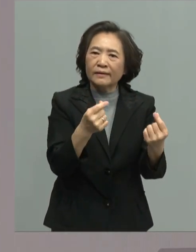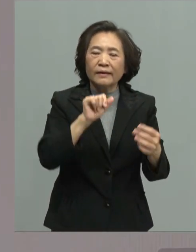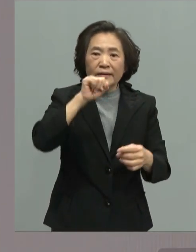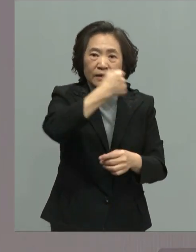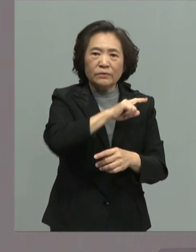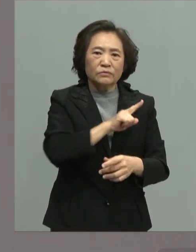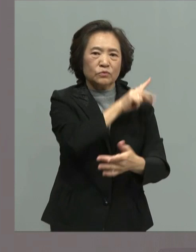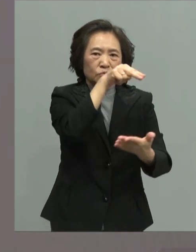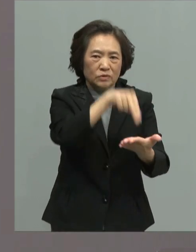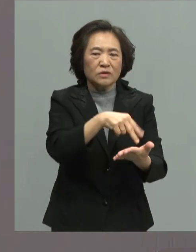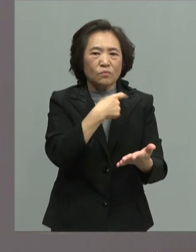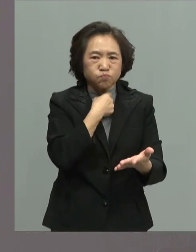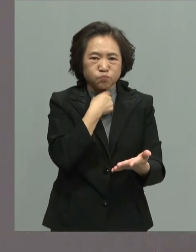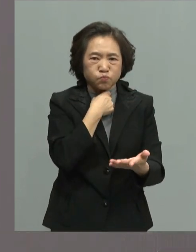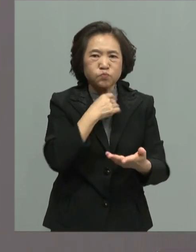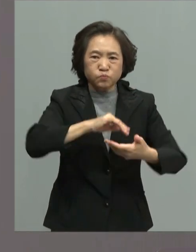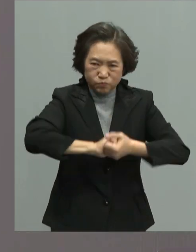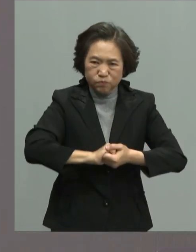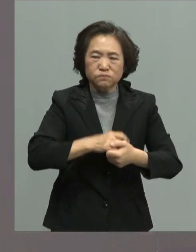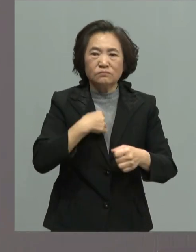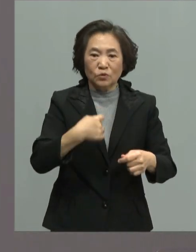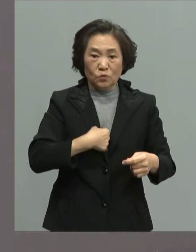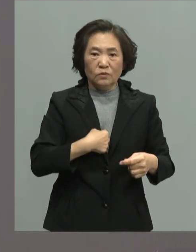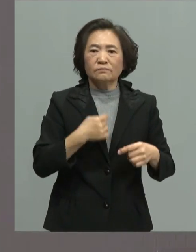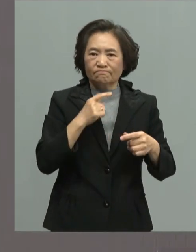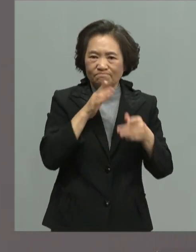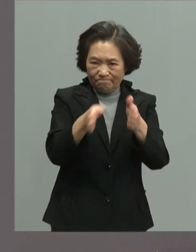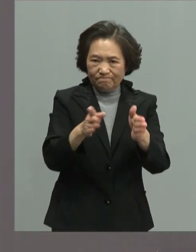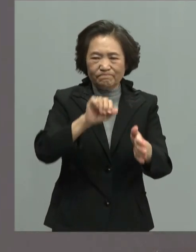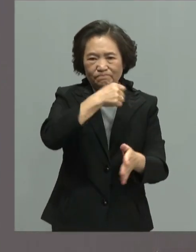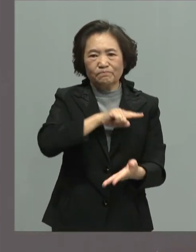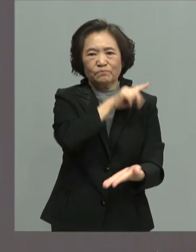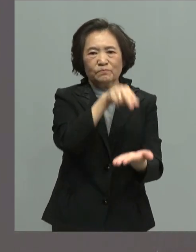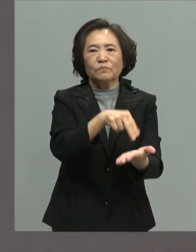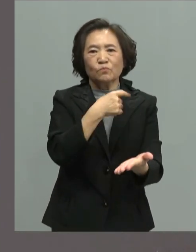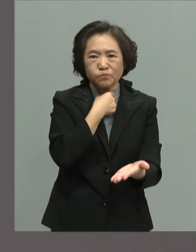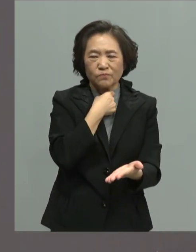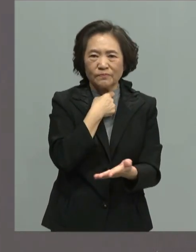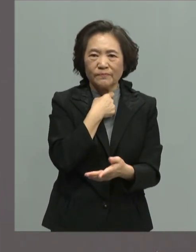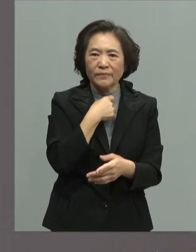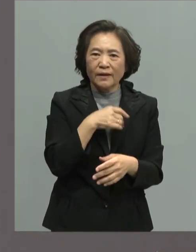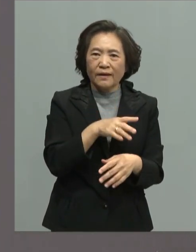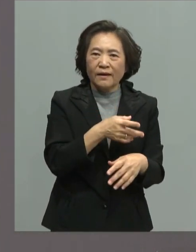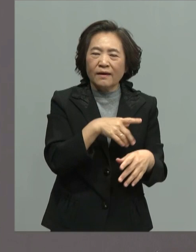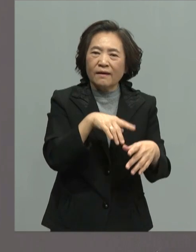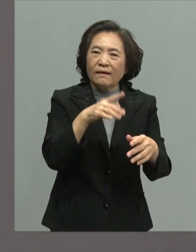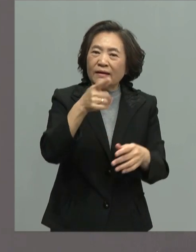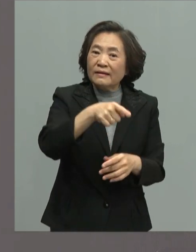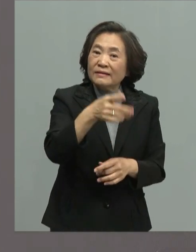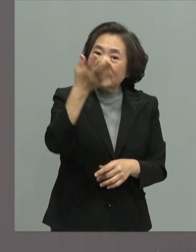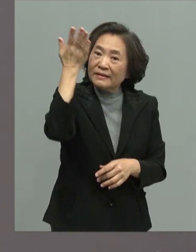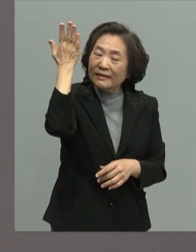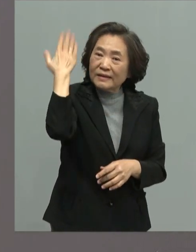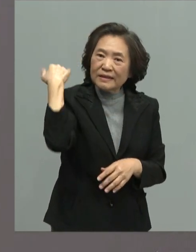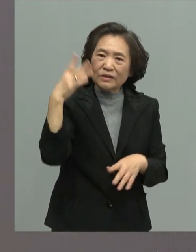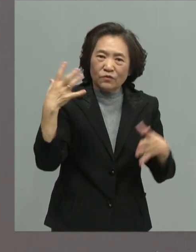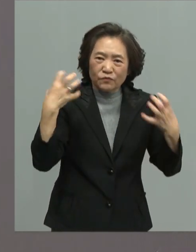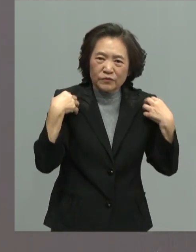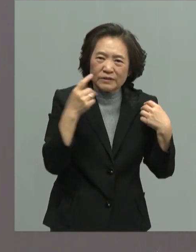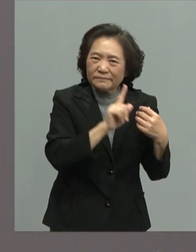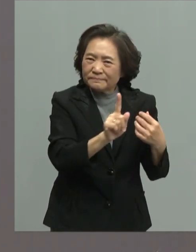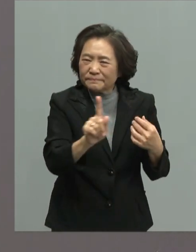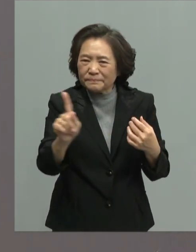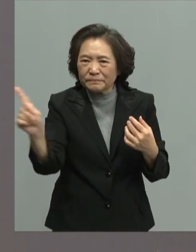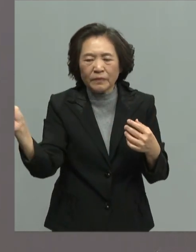湾独立的政治工作者不管你担任哪一个职务都不会改变